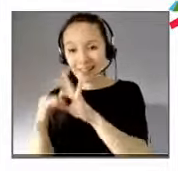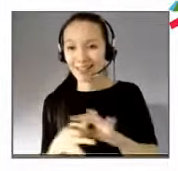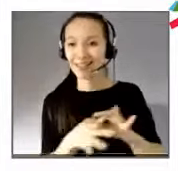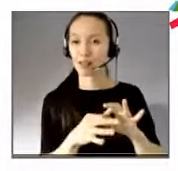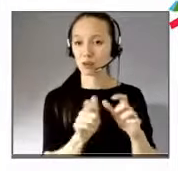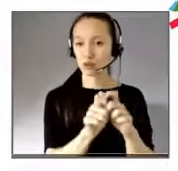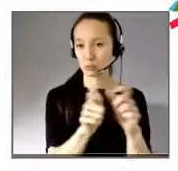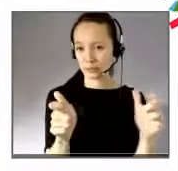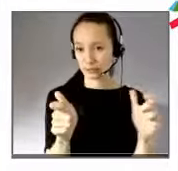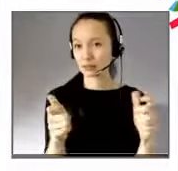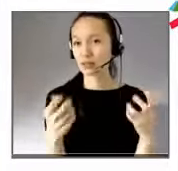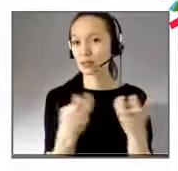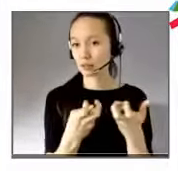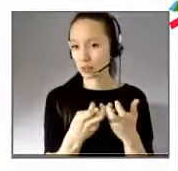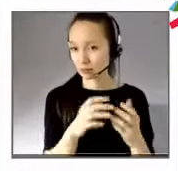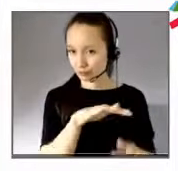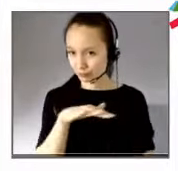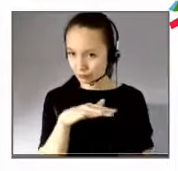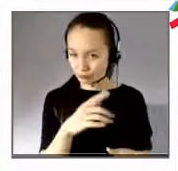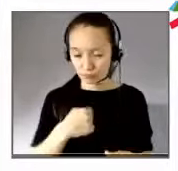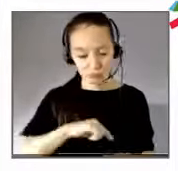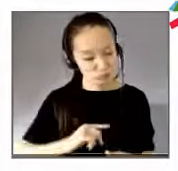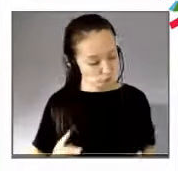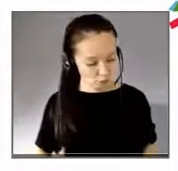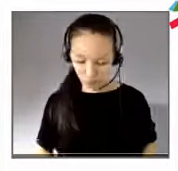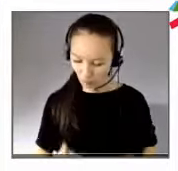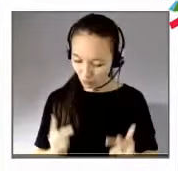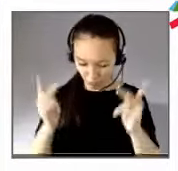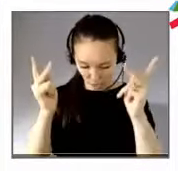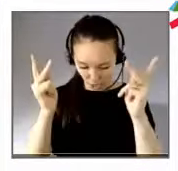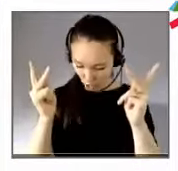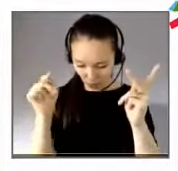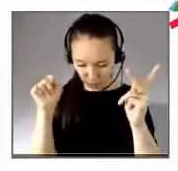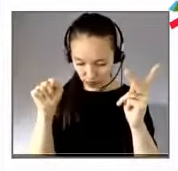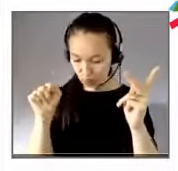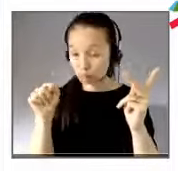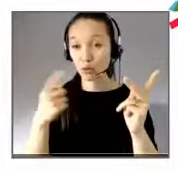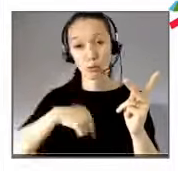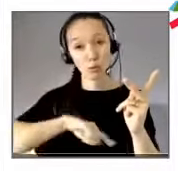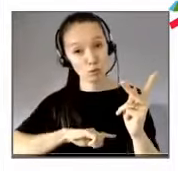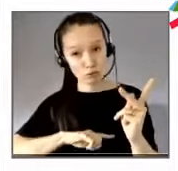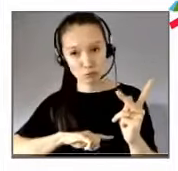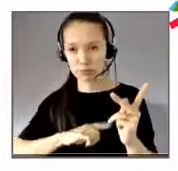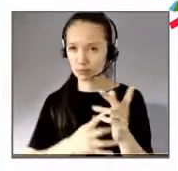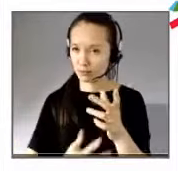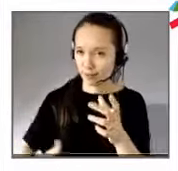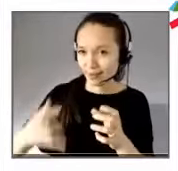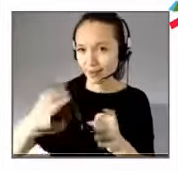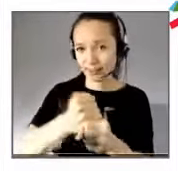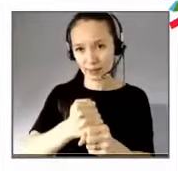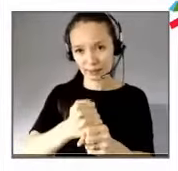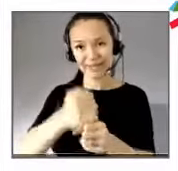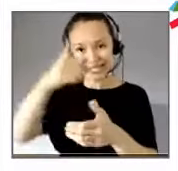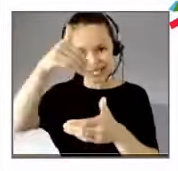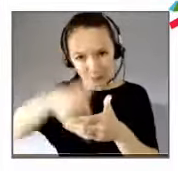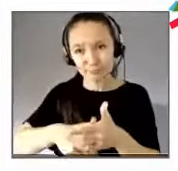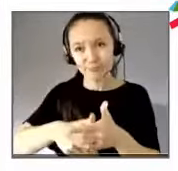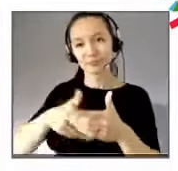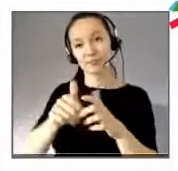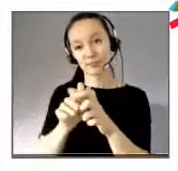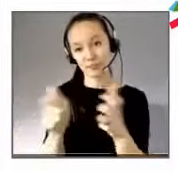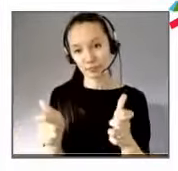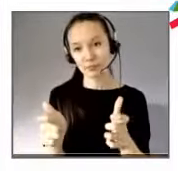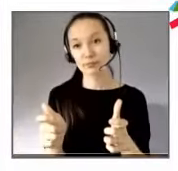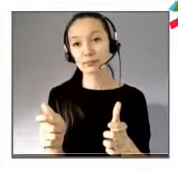création de valeur, qui est normalement au cœur du métier de l'entreprise, il faut l'entendre dans son sens premier. La création